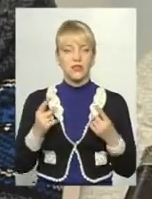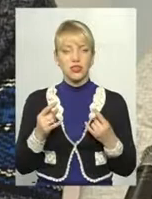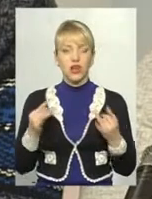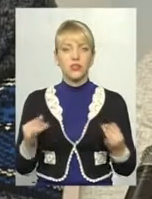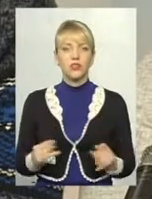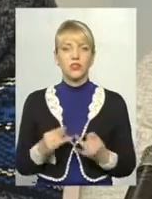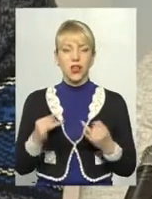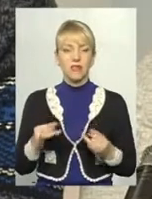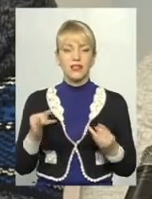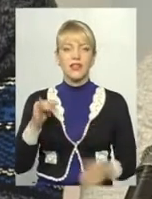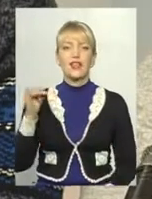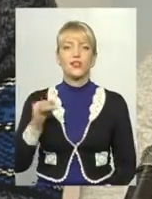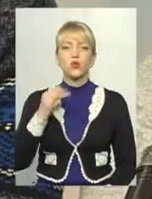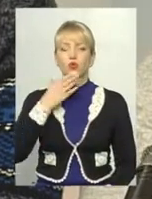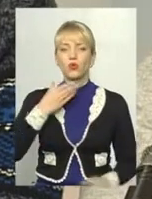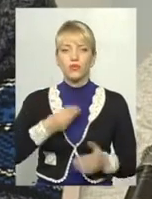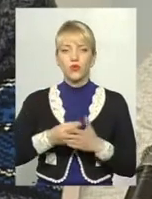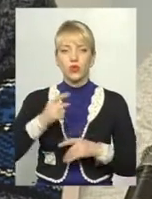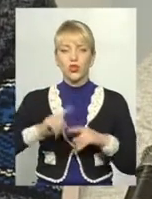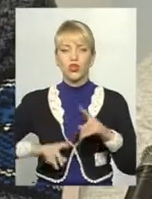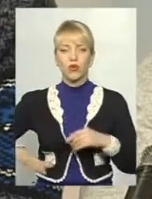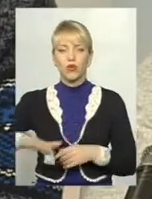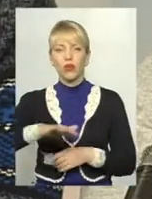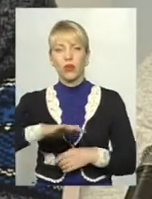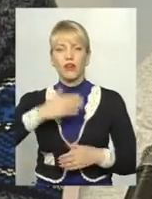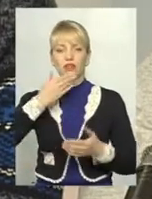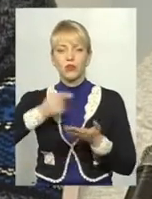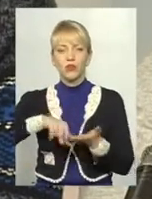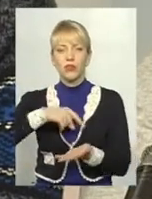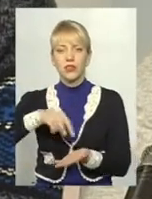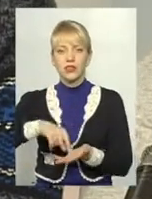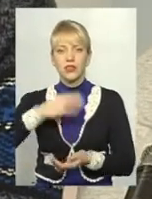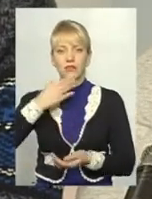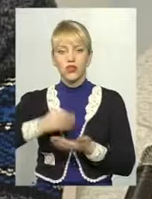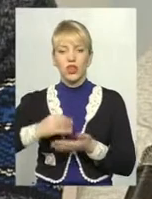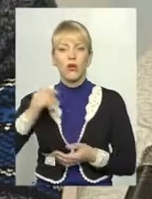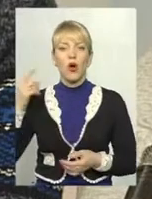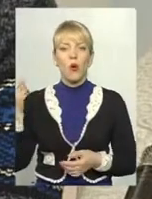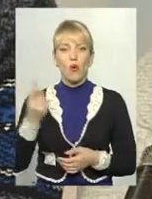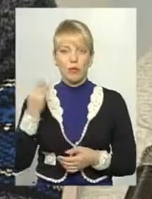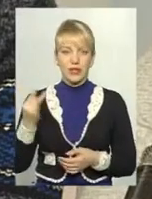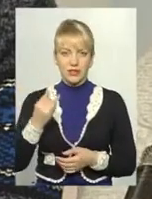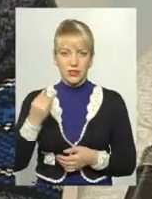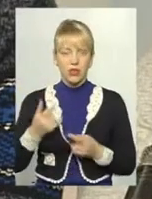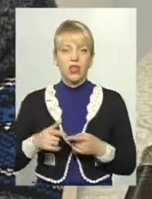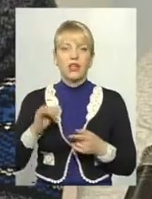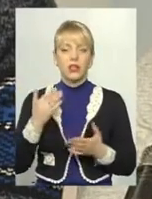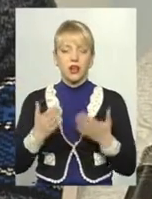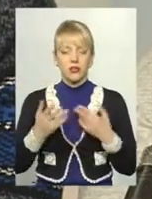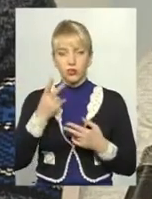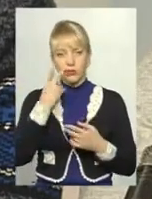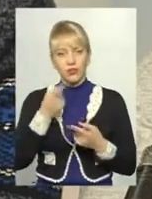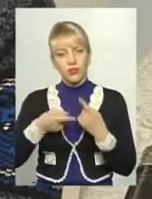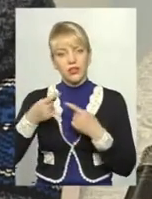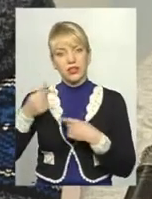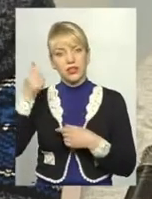цікавляться історією свого рідного краю, історію свого міста, історію своєї області. І якщо відмотати плівочку